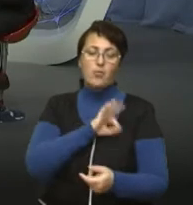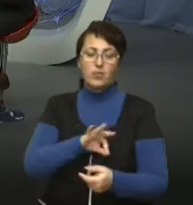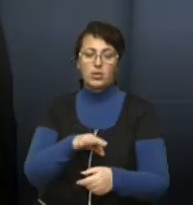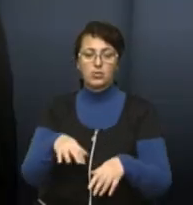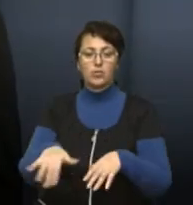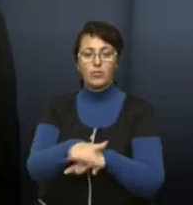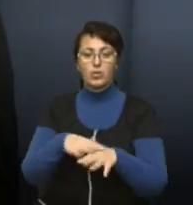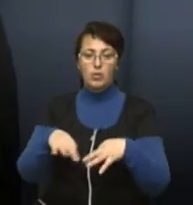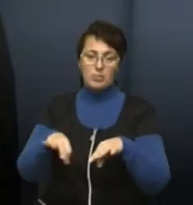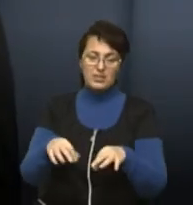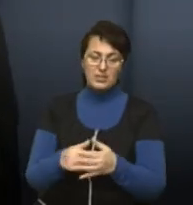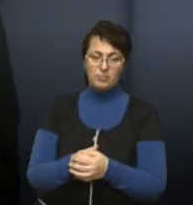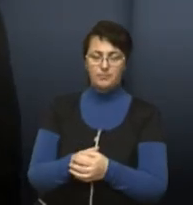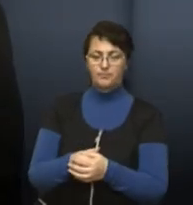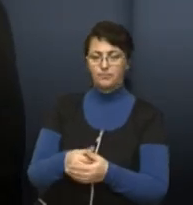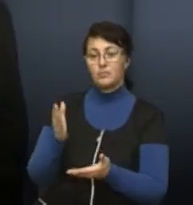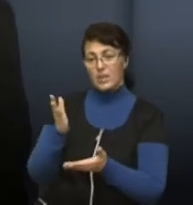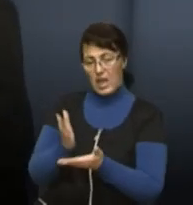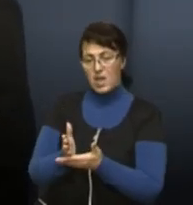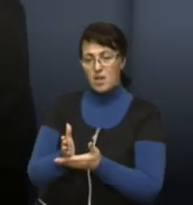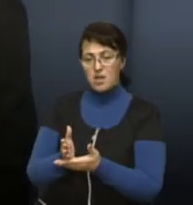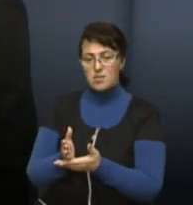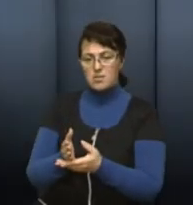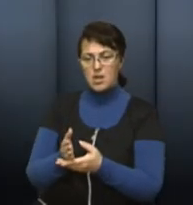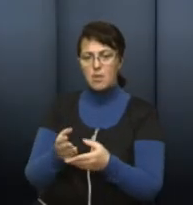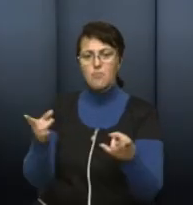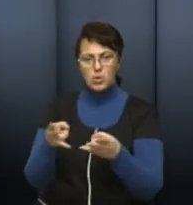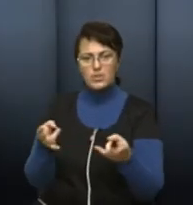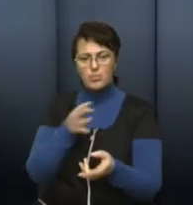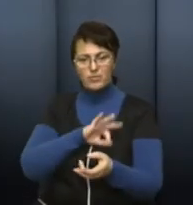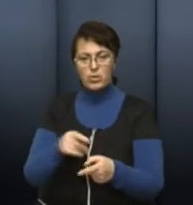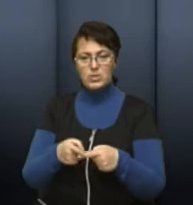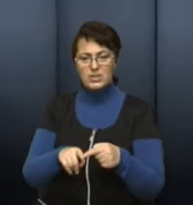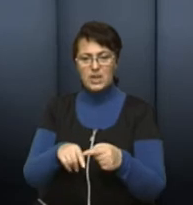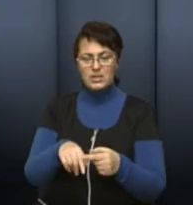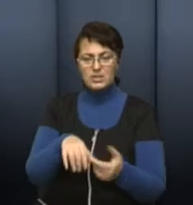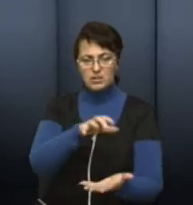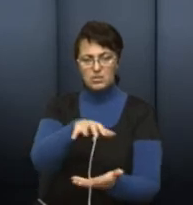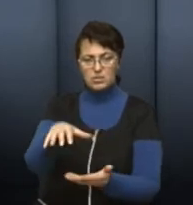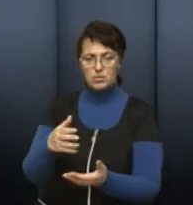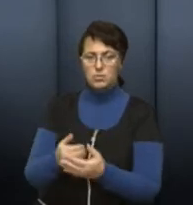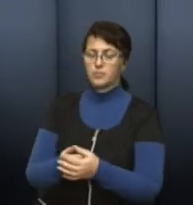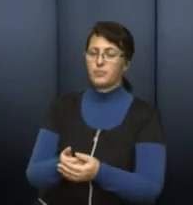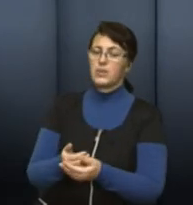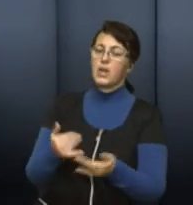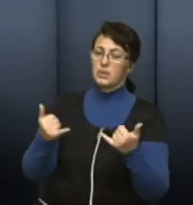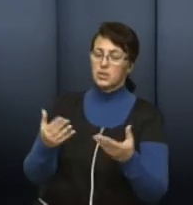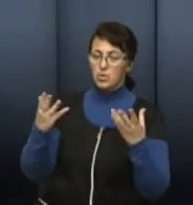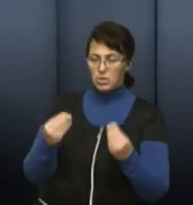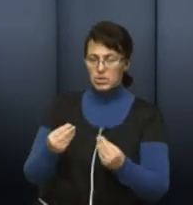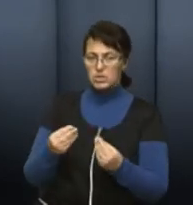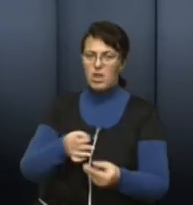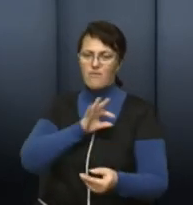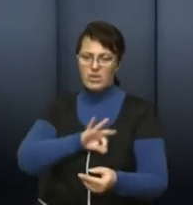Чи є рентабельність, попит користування цих зон для паркування? На сьогоднішній день рентабельними, по суті, є тільки